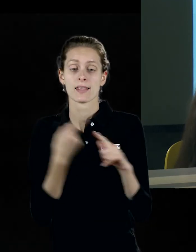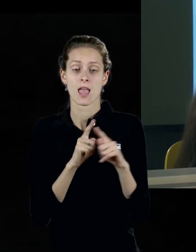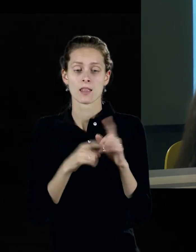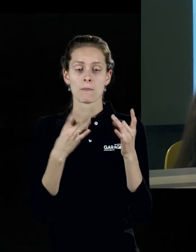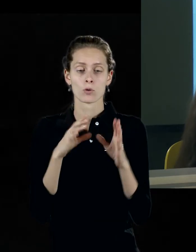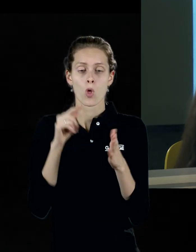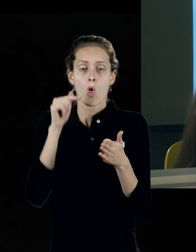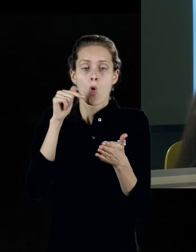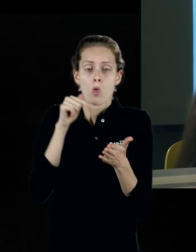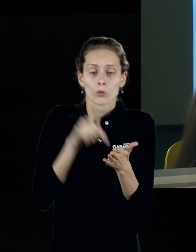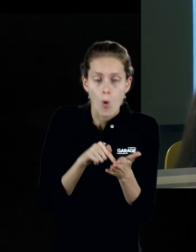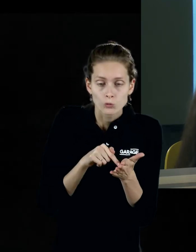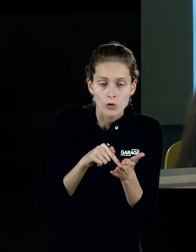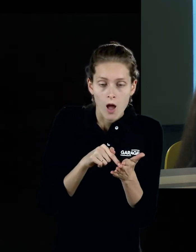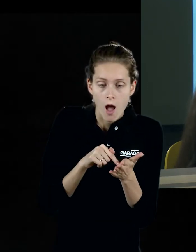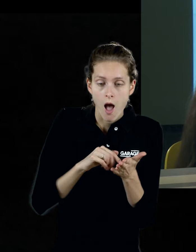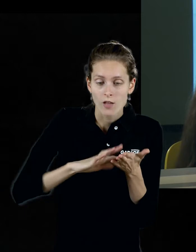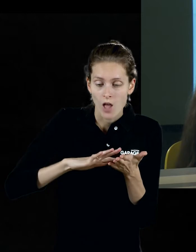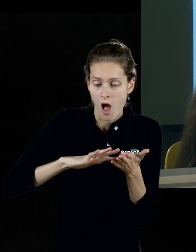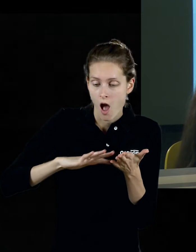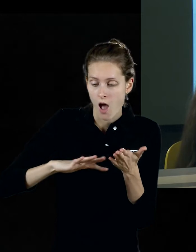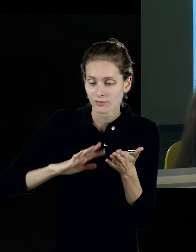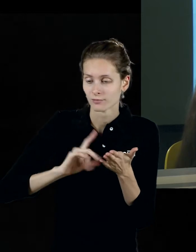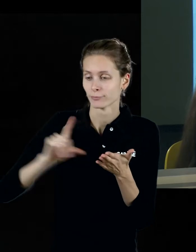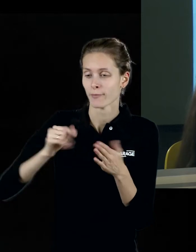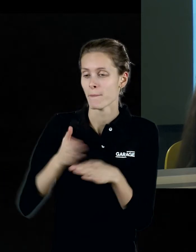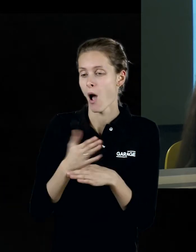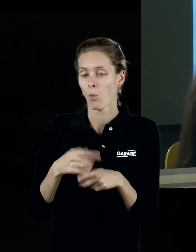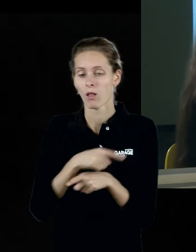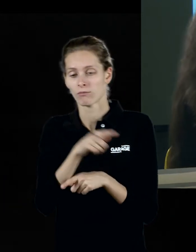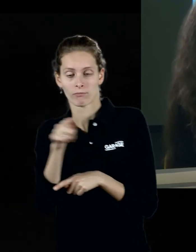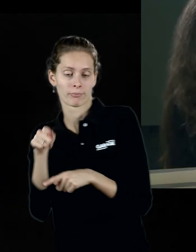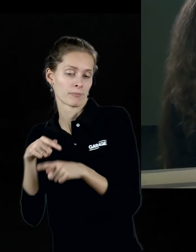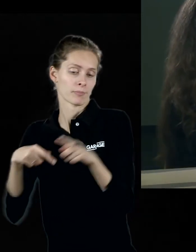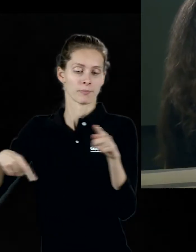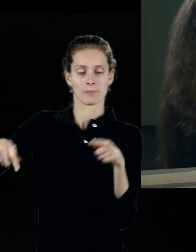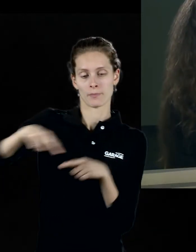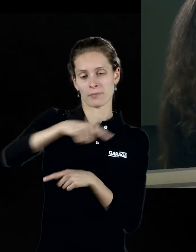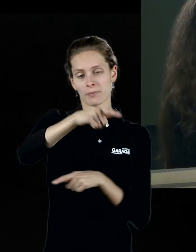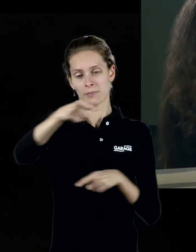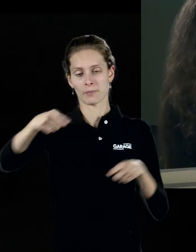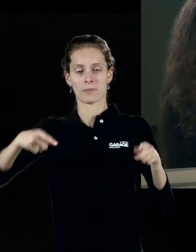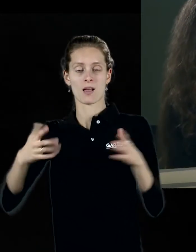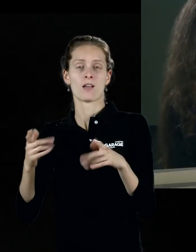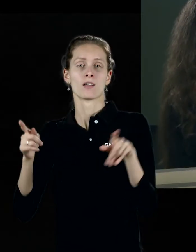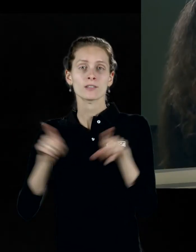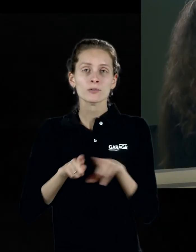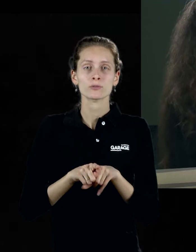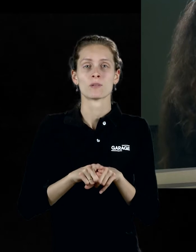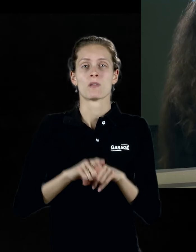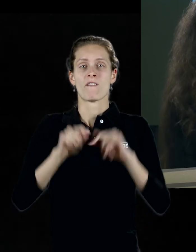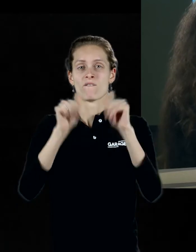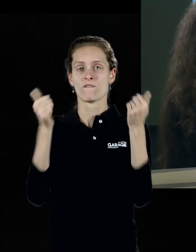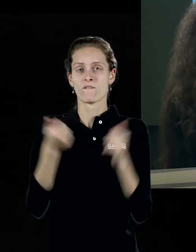точка, которая отправилась прогуляться, а форма – это всего лишь линия, которая отправилась прогуляться, отправилась, попустилась в движение.